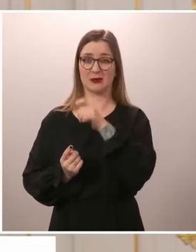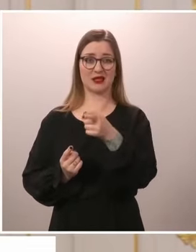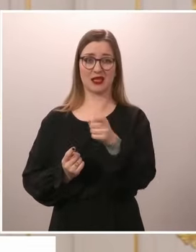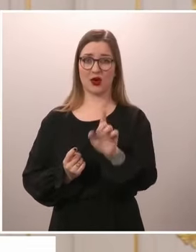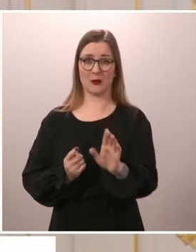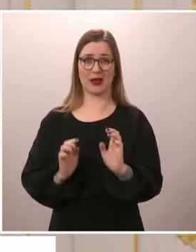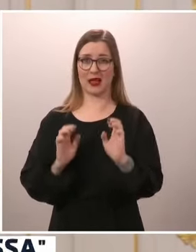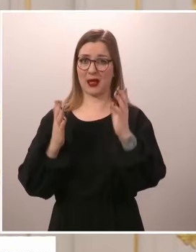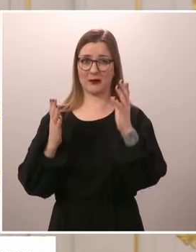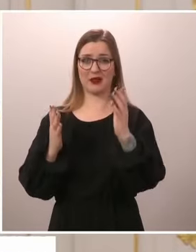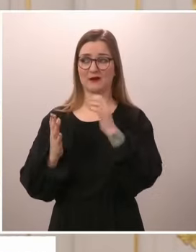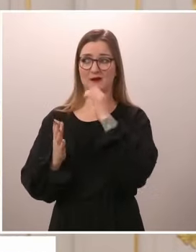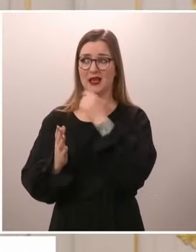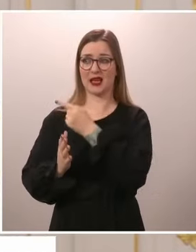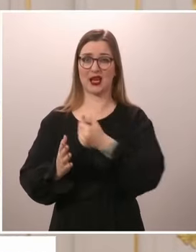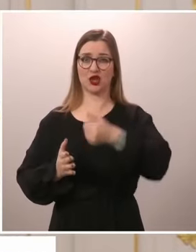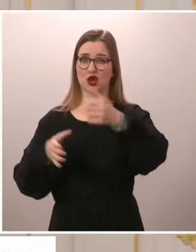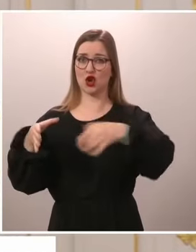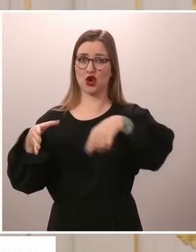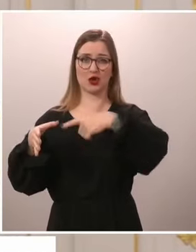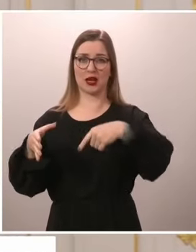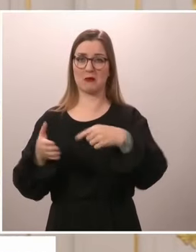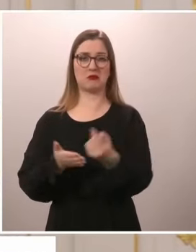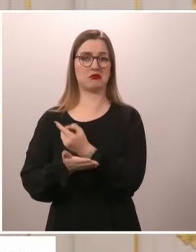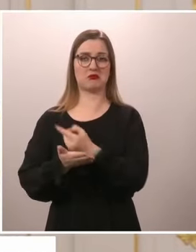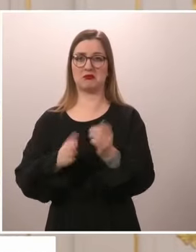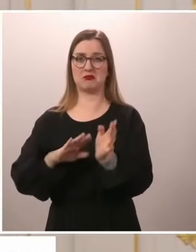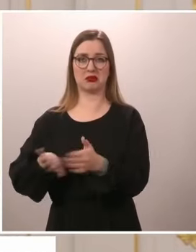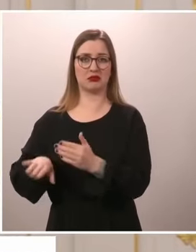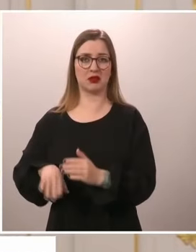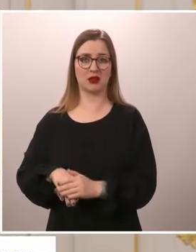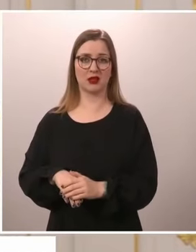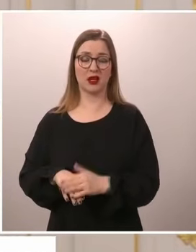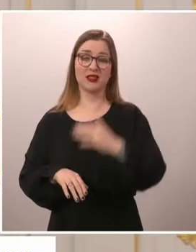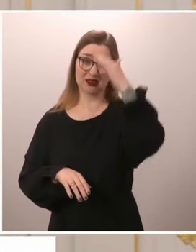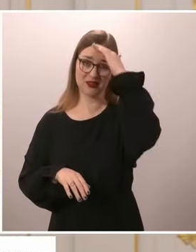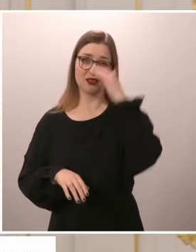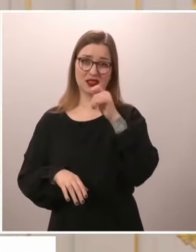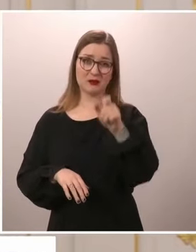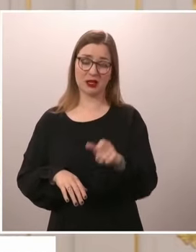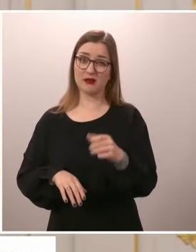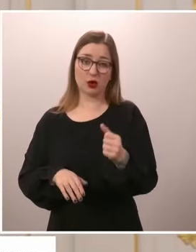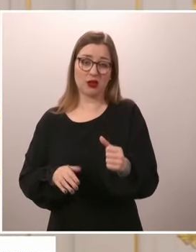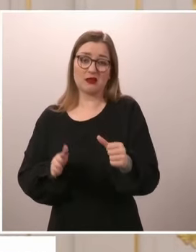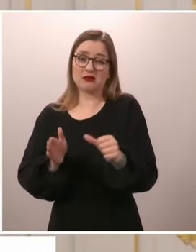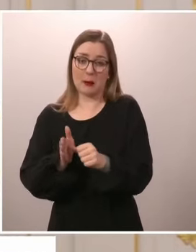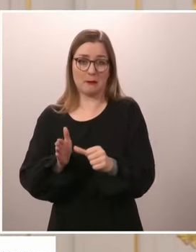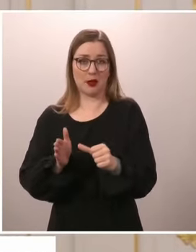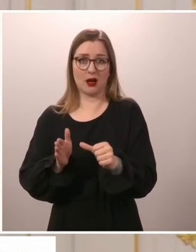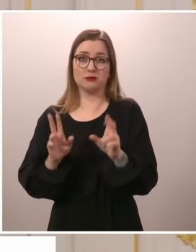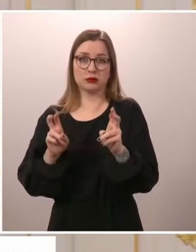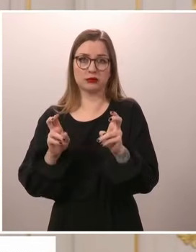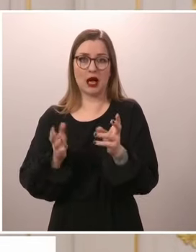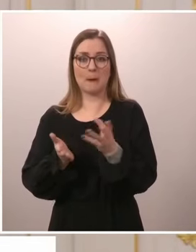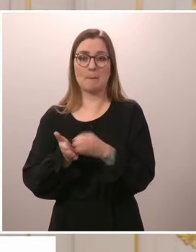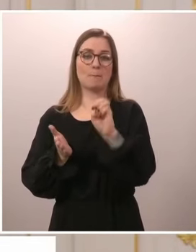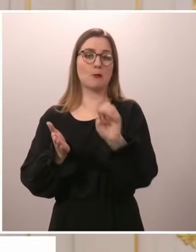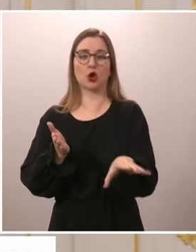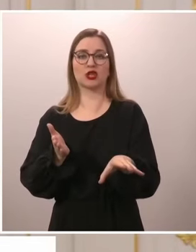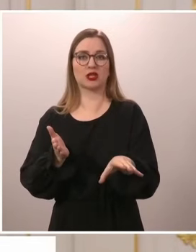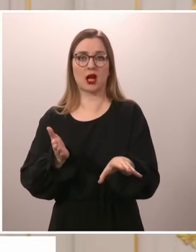minkäännäköistä merkitystä. Ihminen pystytään tappamaan, poistamaan ilman, että olkaa